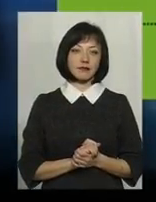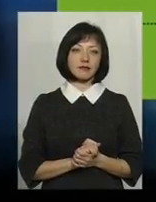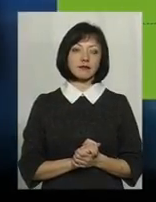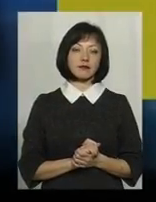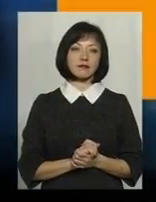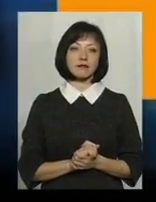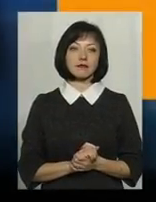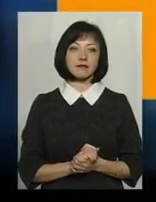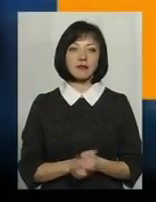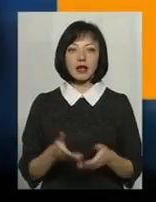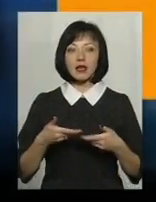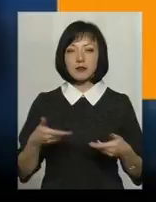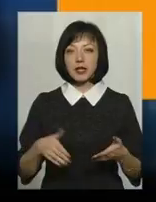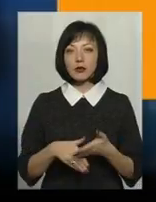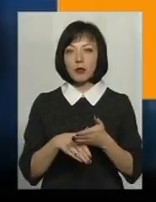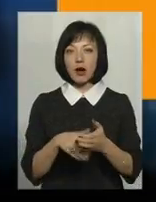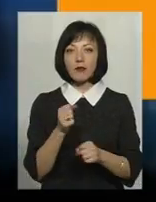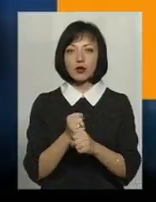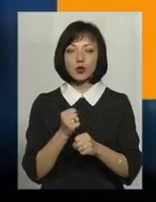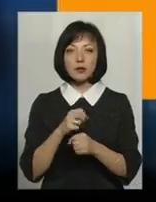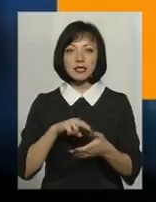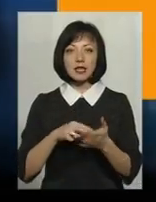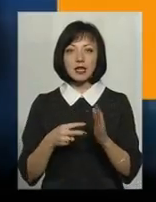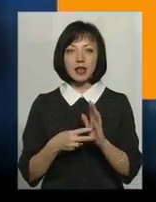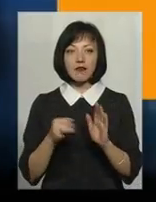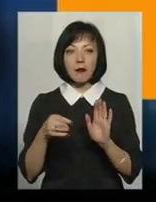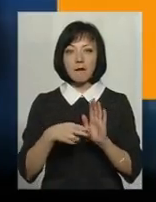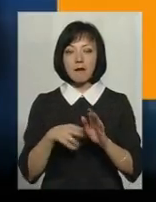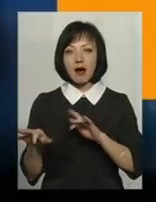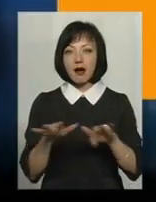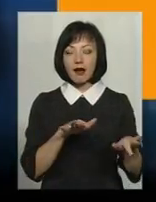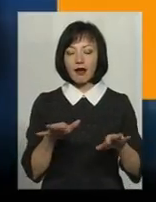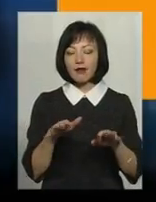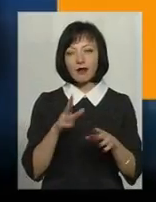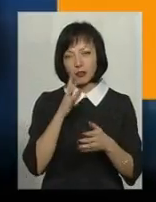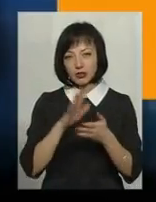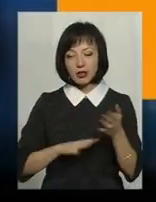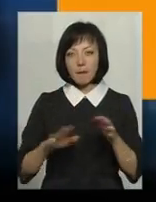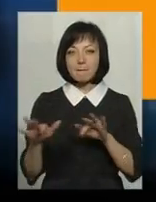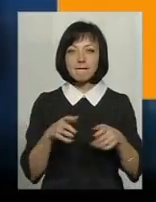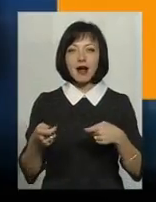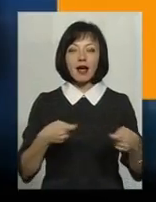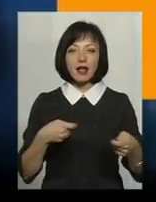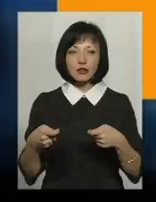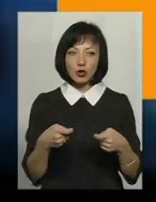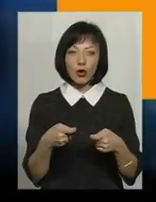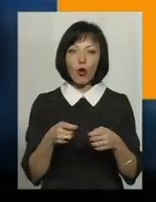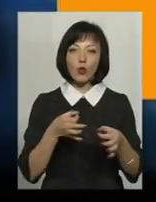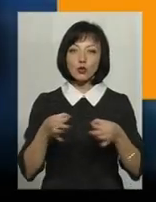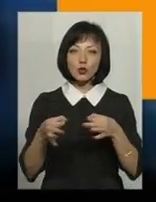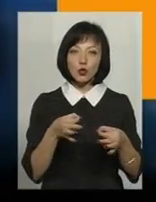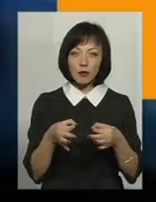Ми допомагаємо в розробці стратегії та маркетингу, консультуємо з операційних та організаційних питань.